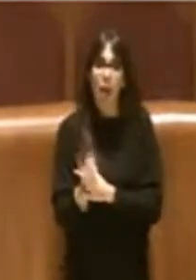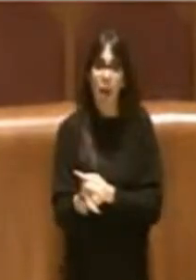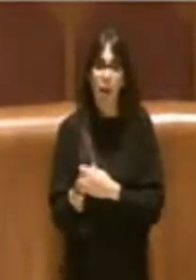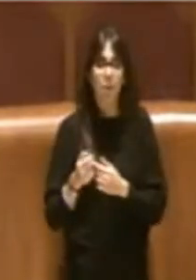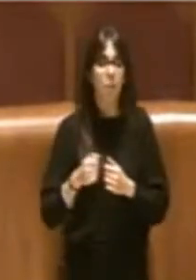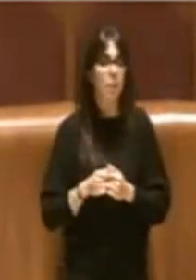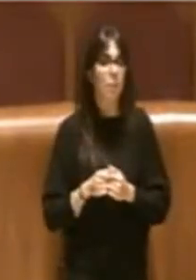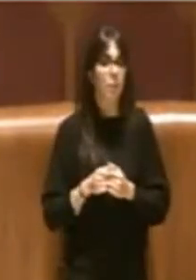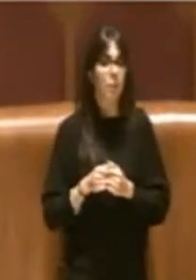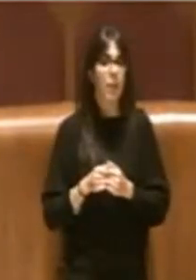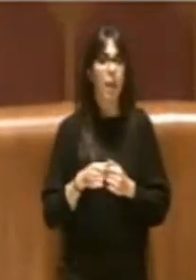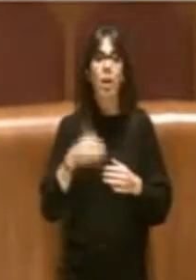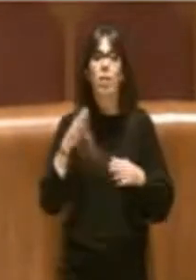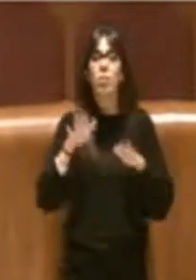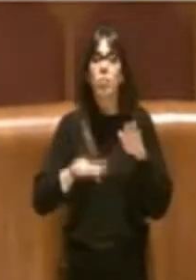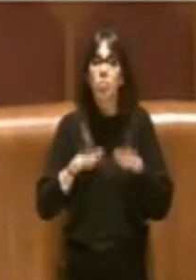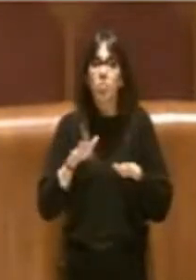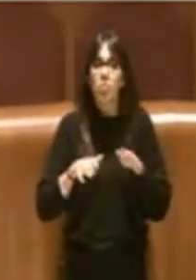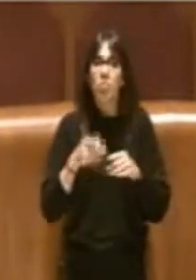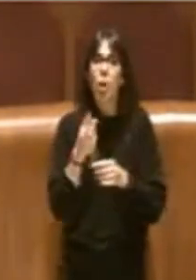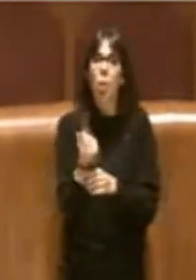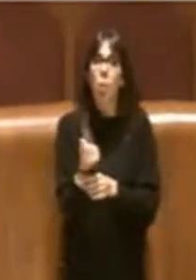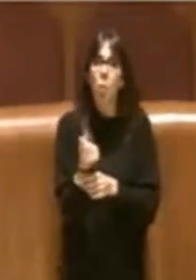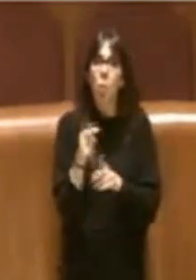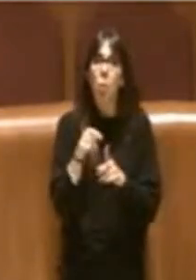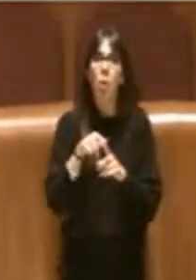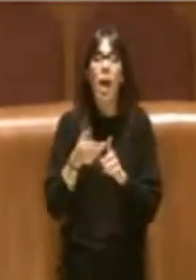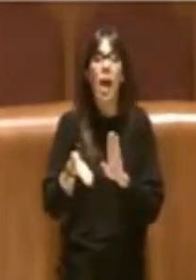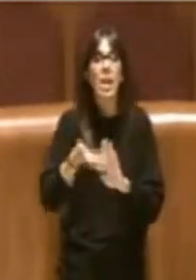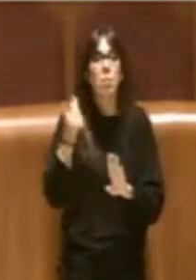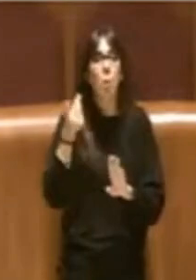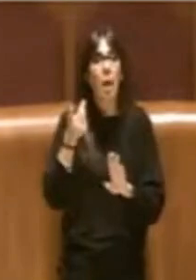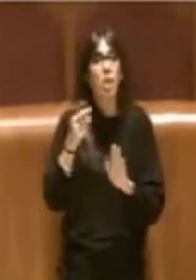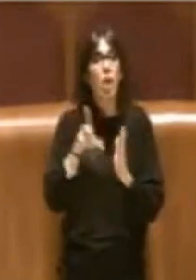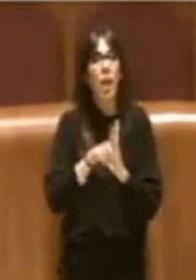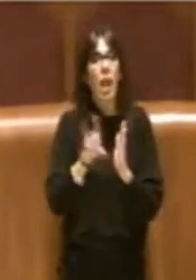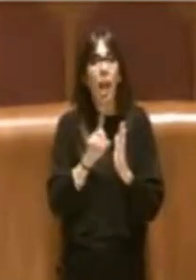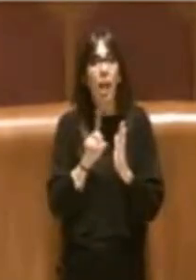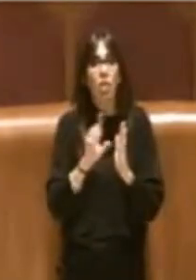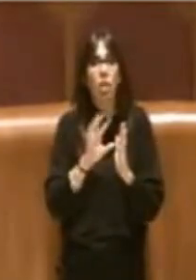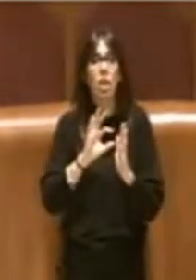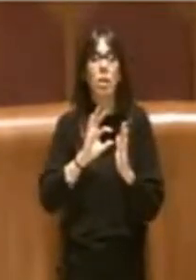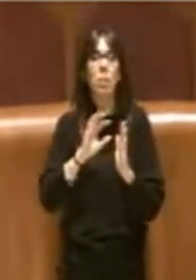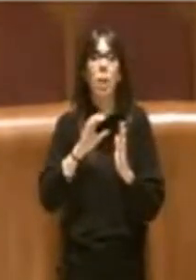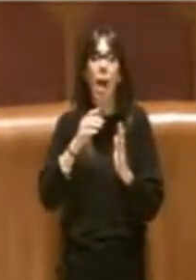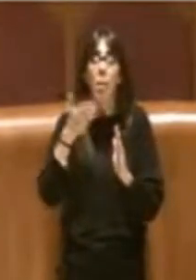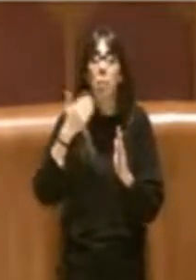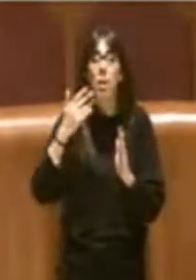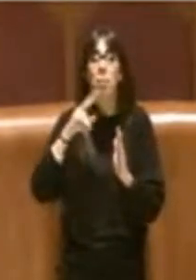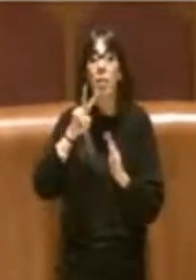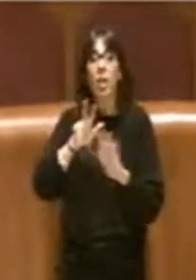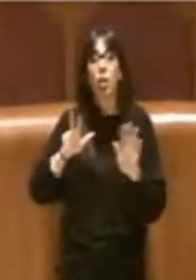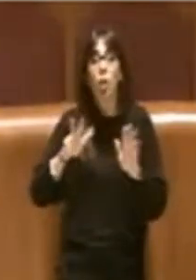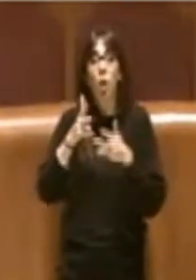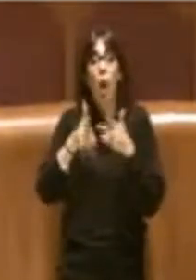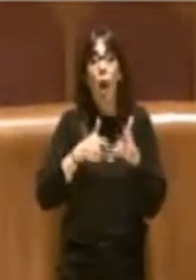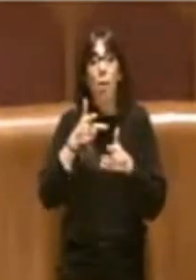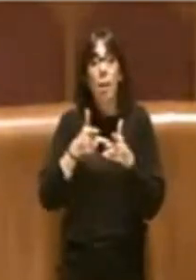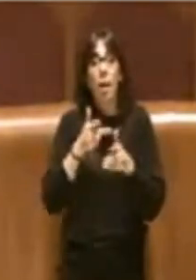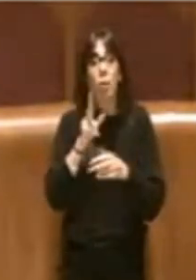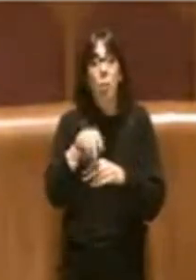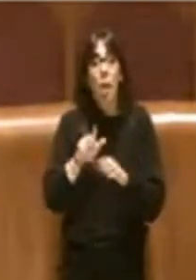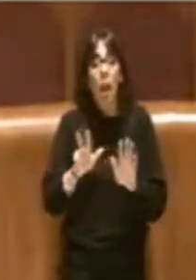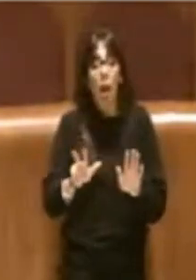Incertezza nella quantificazione degli oneri da esplorazione illegittima, occupazione sinetitola avvenuta prima del 28 aprile 2008. Prima del 28 aprile 2008